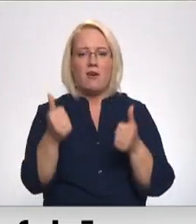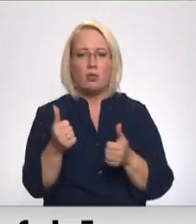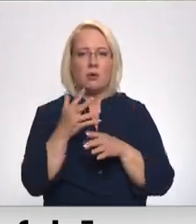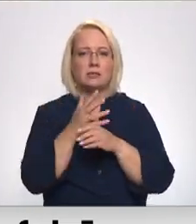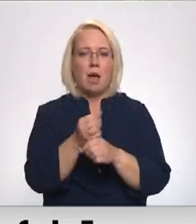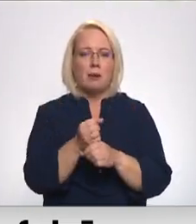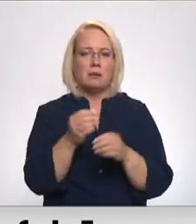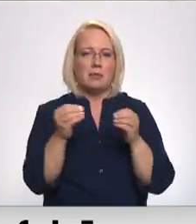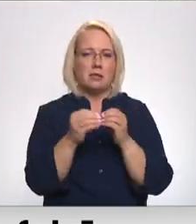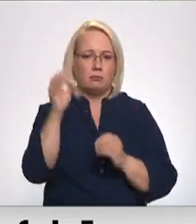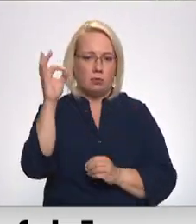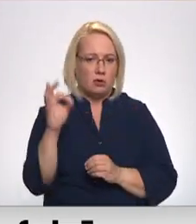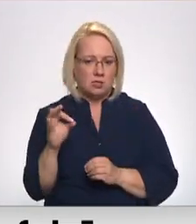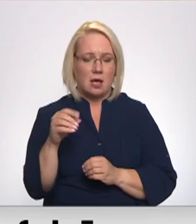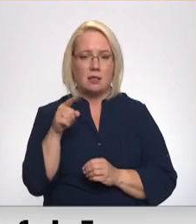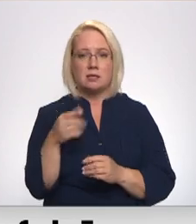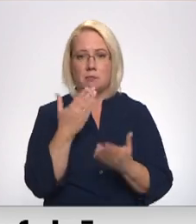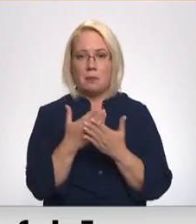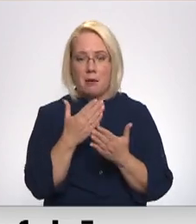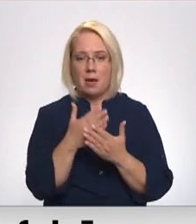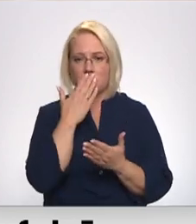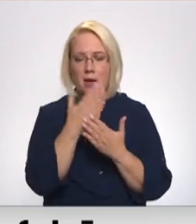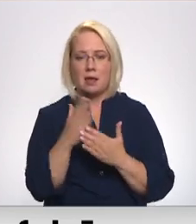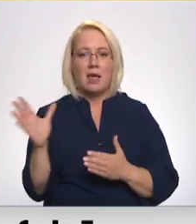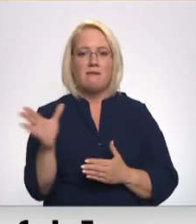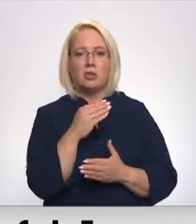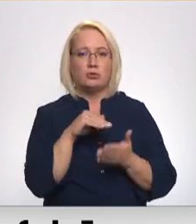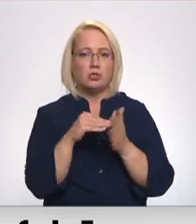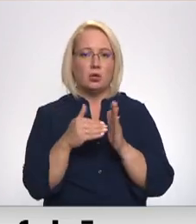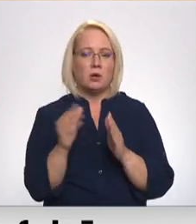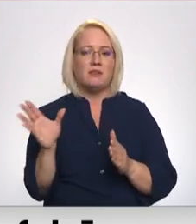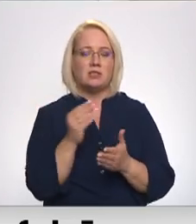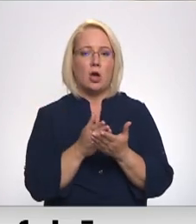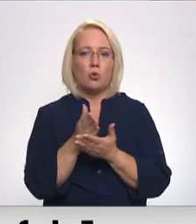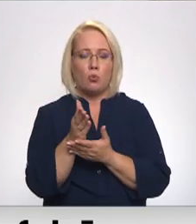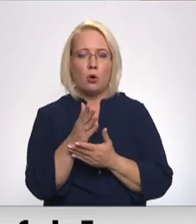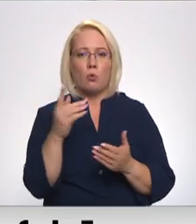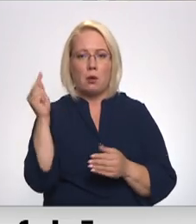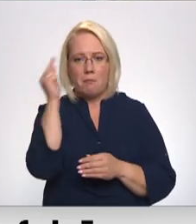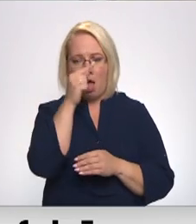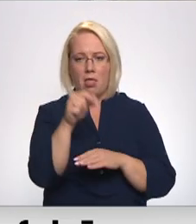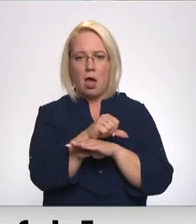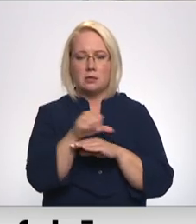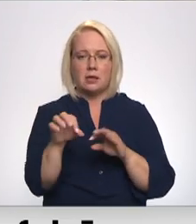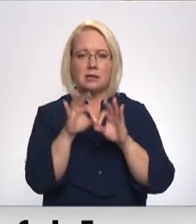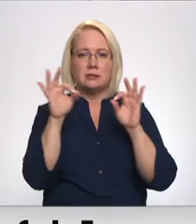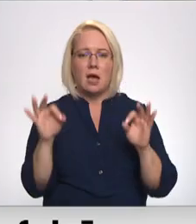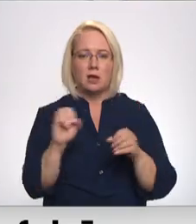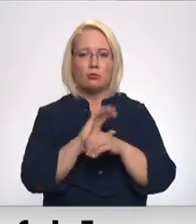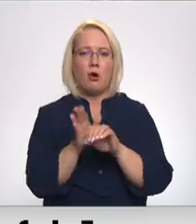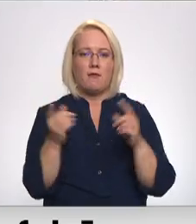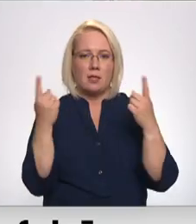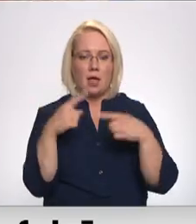aptuveni 10 procentiem. Šis piemērs ilustrē situāciju visā nozerē, kurai melnā līnija sākās jau covidu pandēmijas laikā.